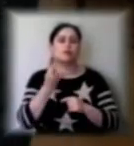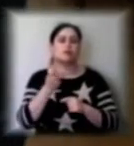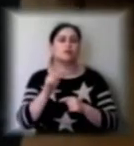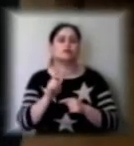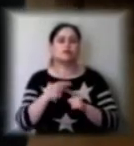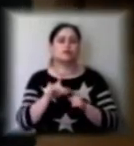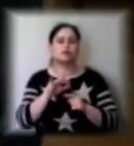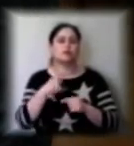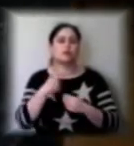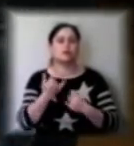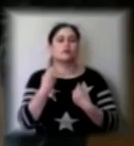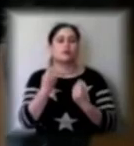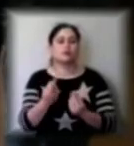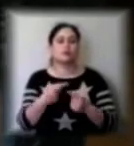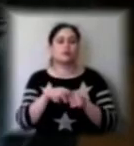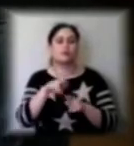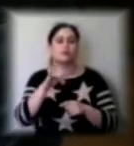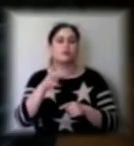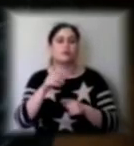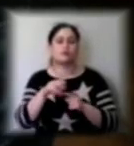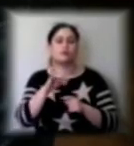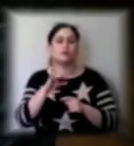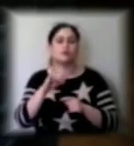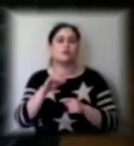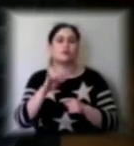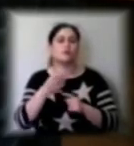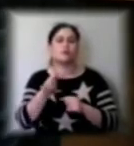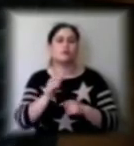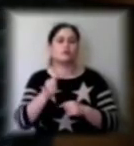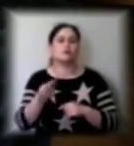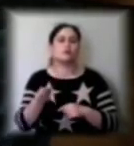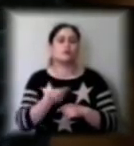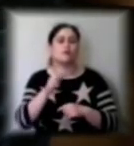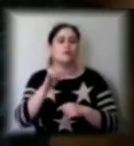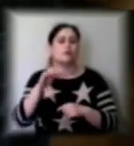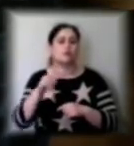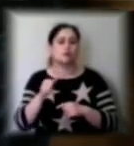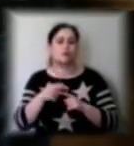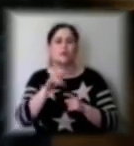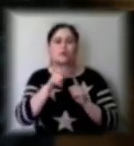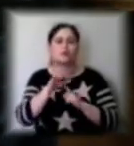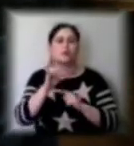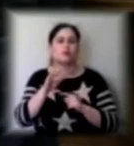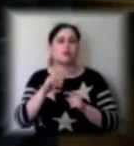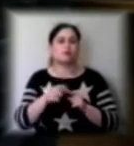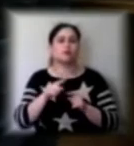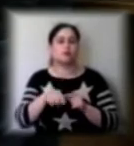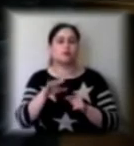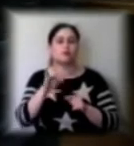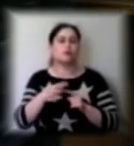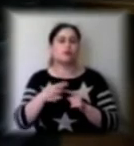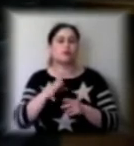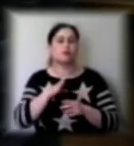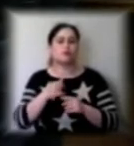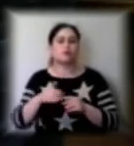даємо таку пільгу, фінансову пільгу, не сплачувати ренду за землю під час того карантину, то ця пільга повинна пійти не в кишеню директору ринку,